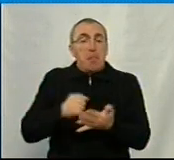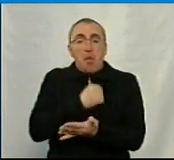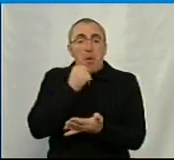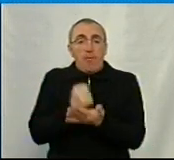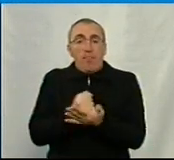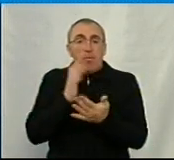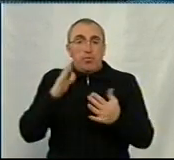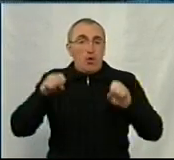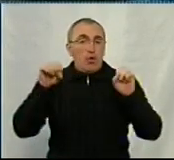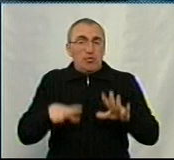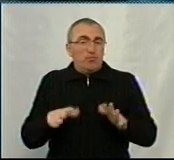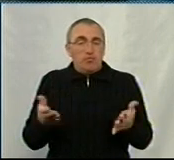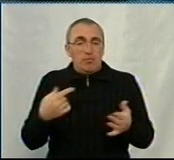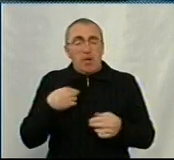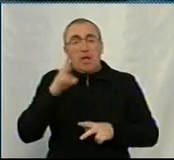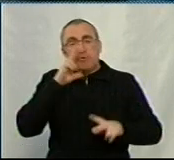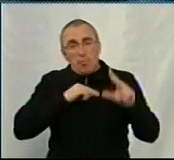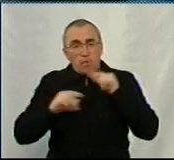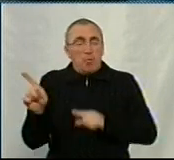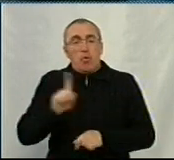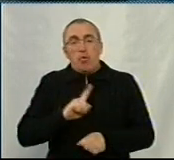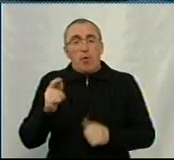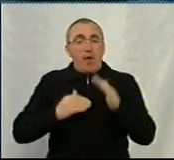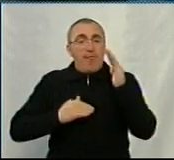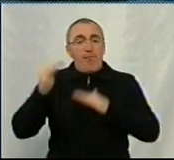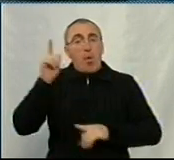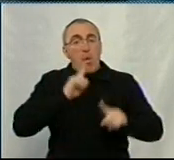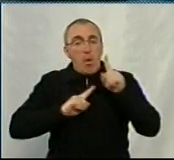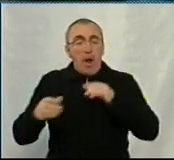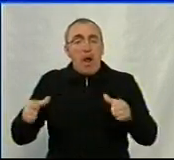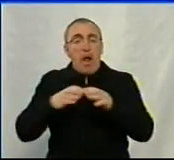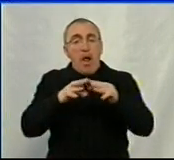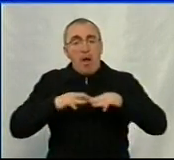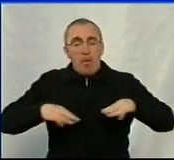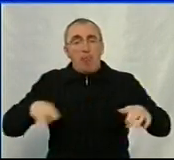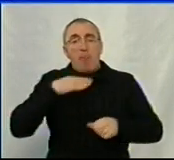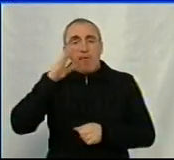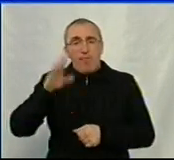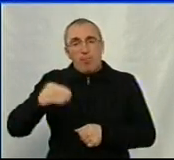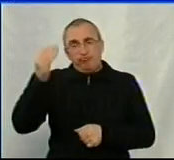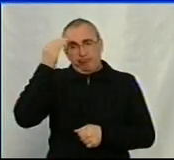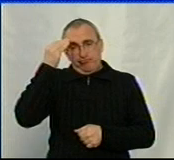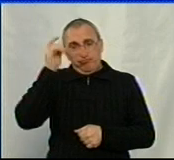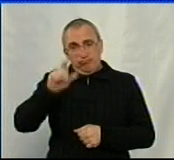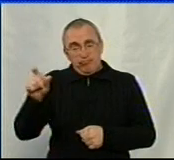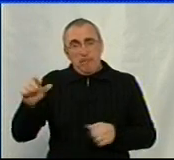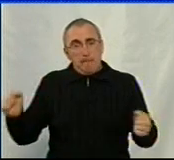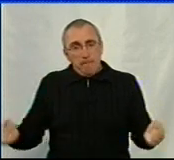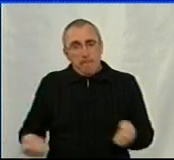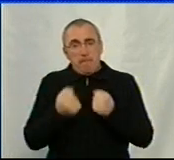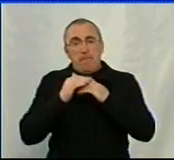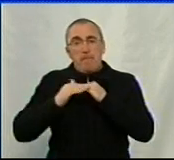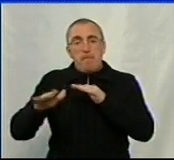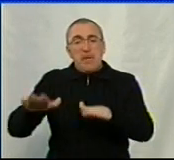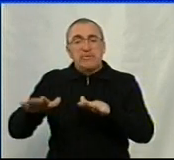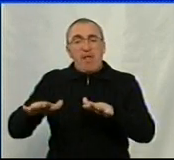продуктивне рішення. Ну, я дуже сподіваюся на те, що у Верховної Ради і у Кабміну вистачить здорового гузду, підтримати місцеві